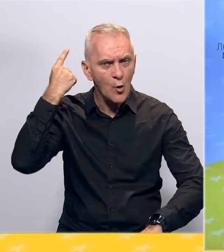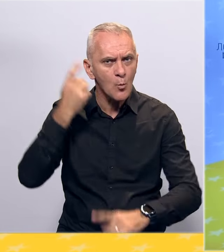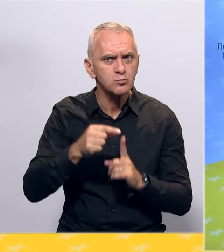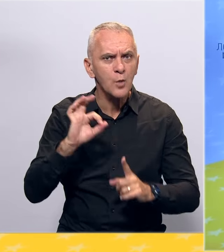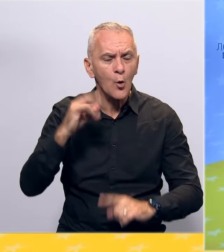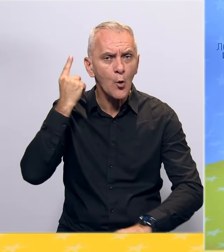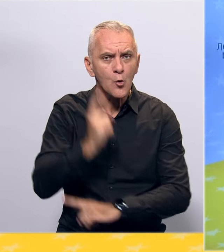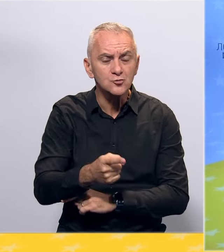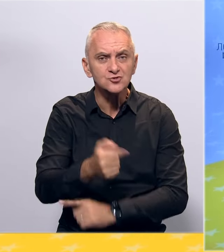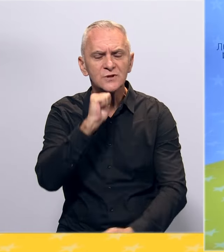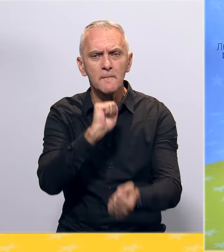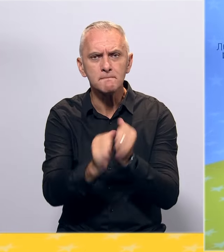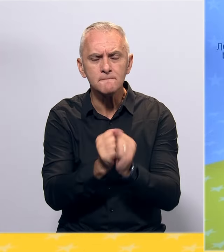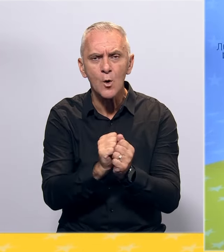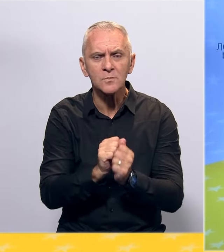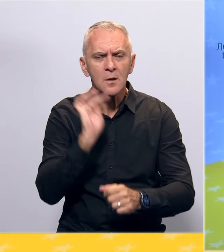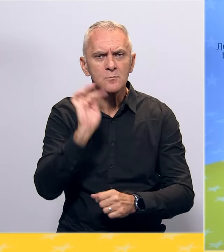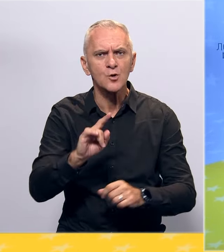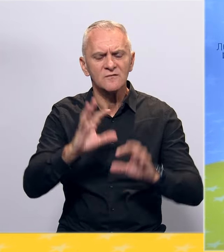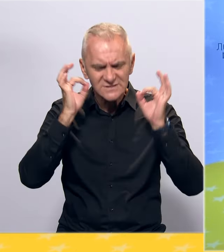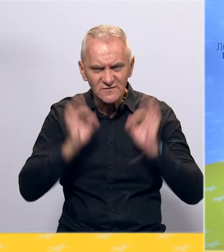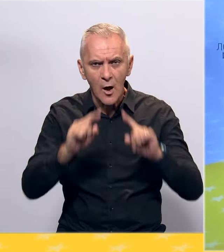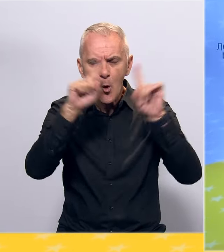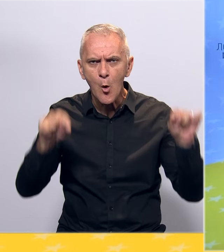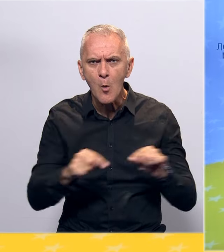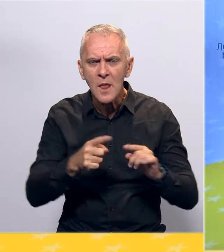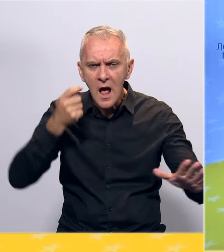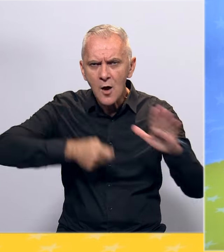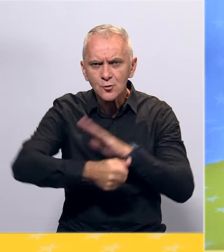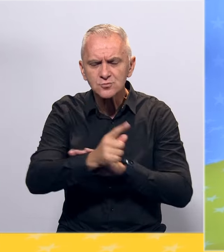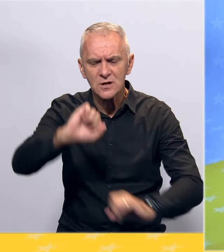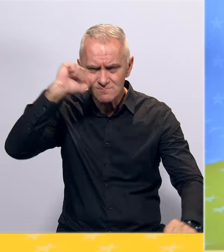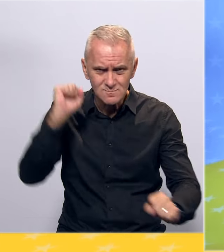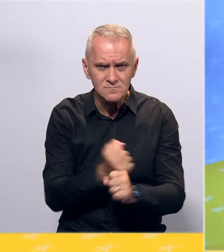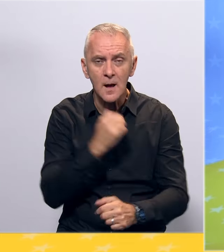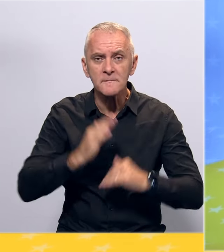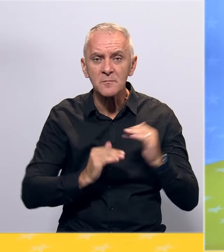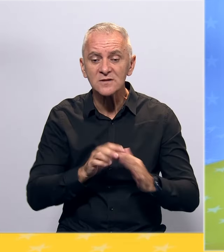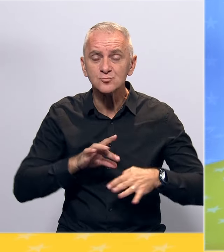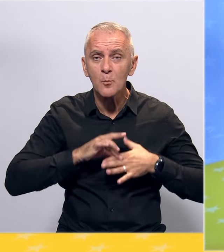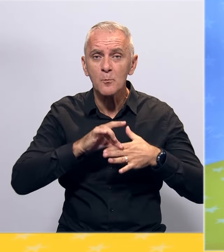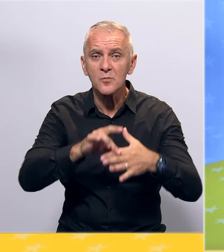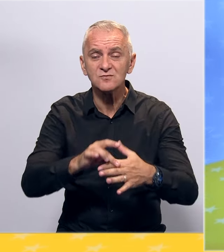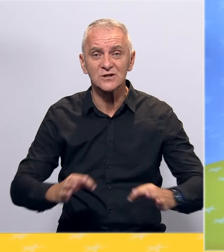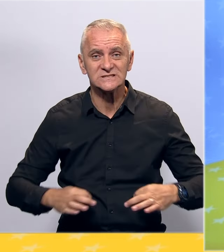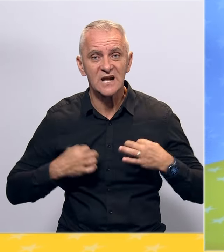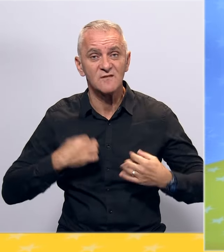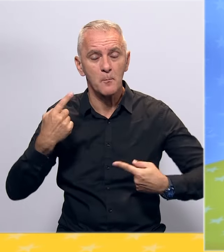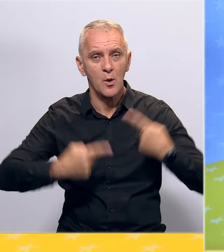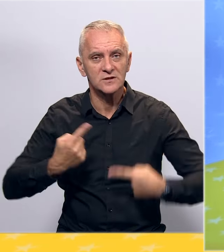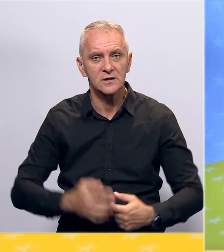u borbi protiv svakog oblika korupcije i po ustrajnosti na pragmatičnom provođenju zrave politike.